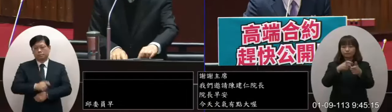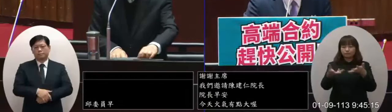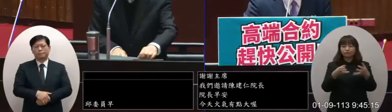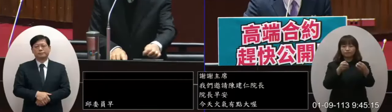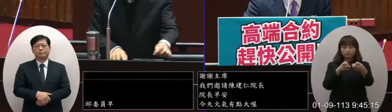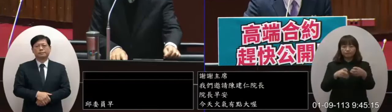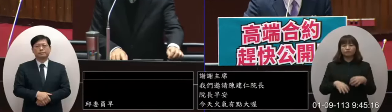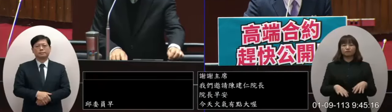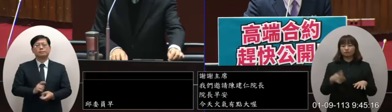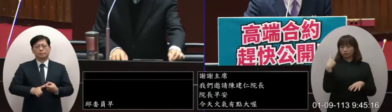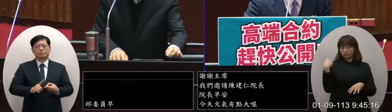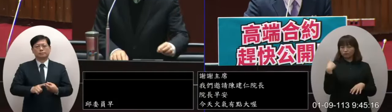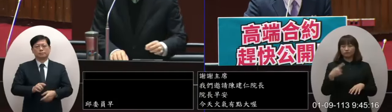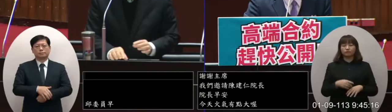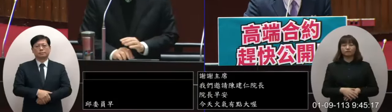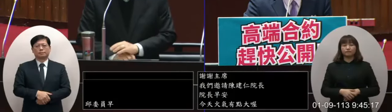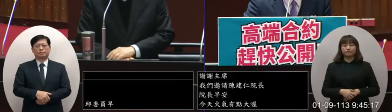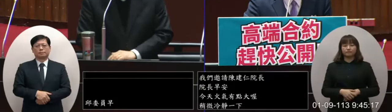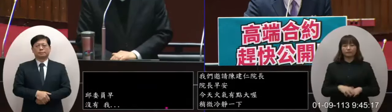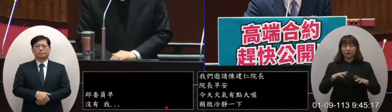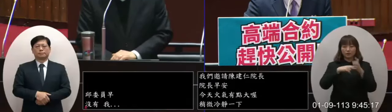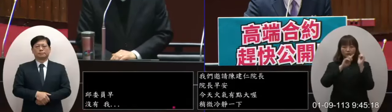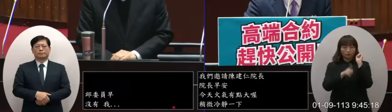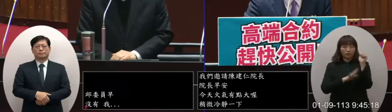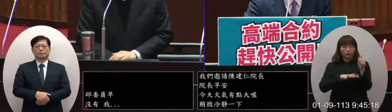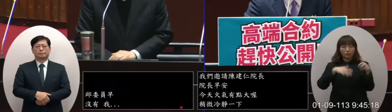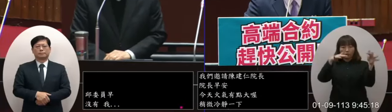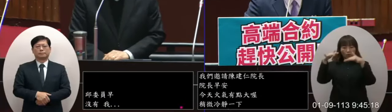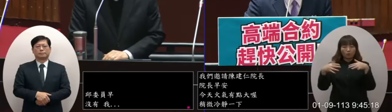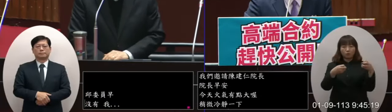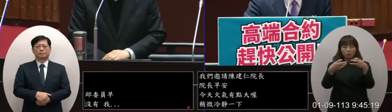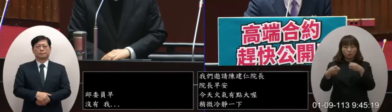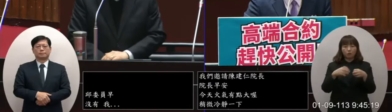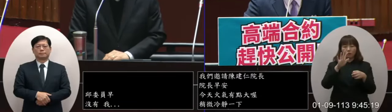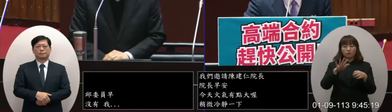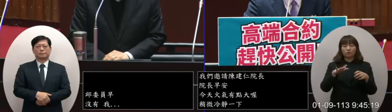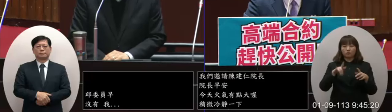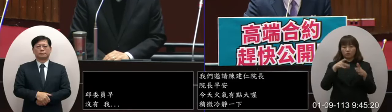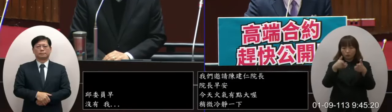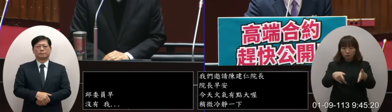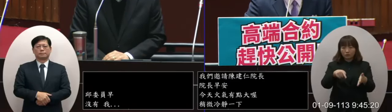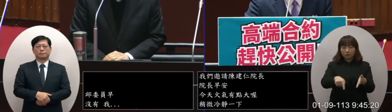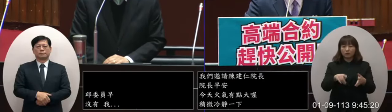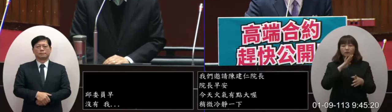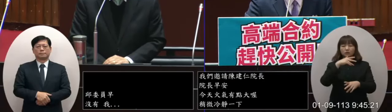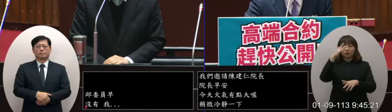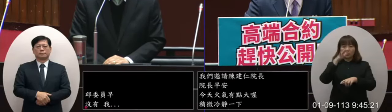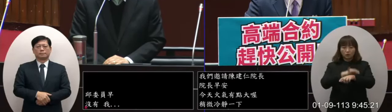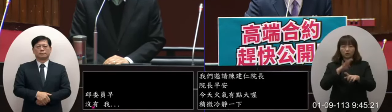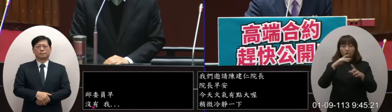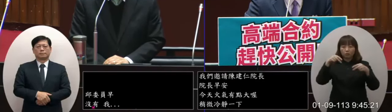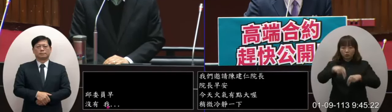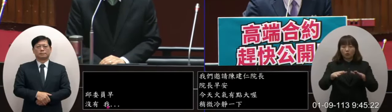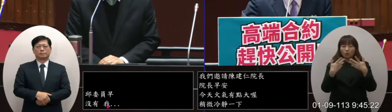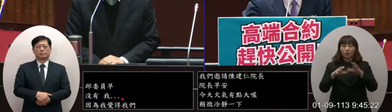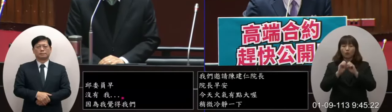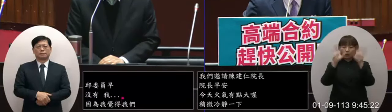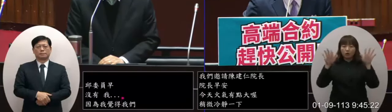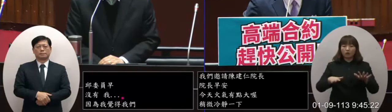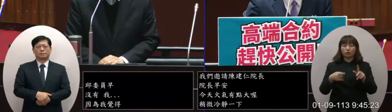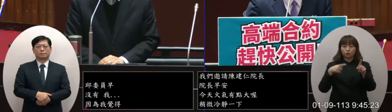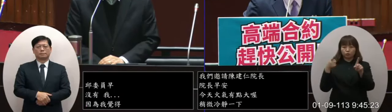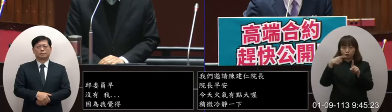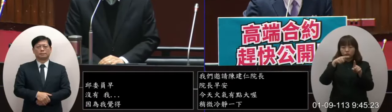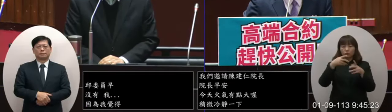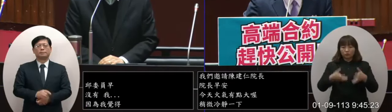爬高端那昨天其實我們立法院召開草野協商當時就針對這個高端合約是不是要公布 我想也是回到